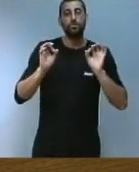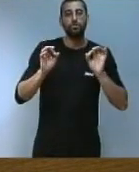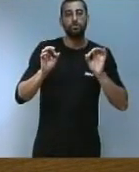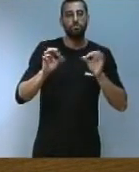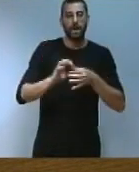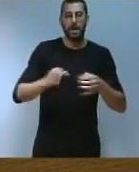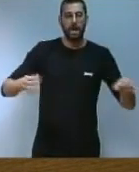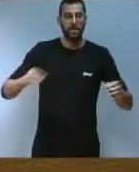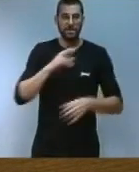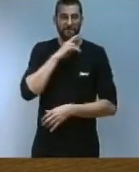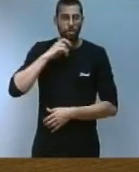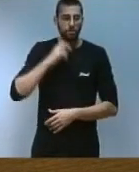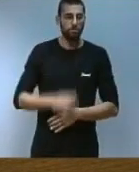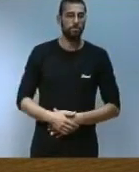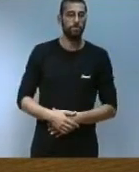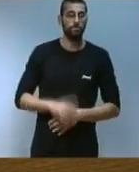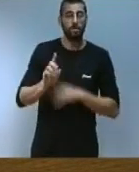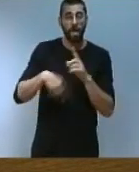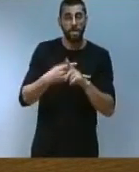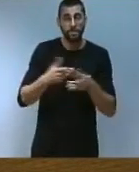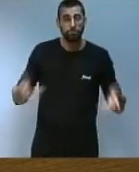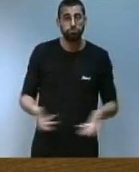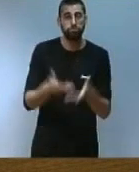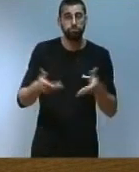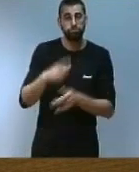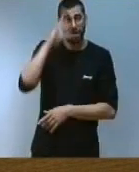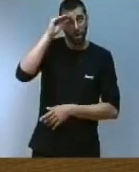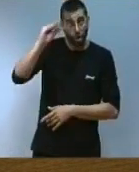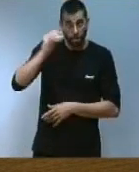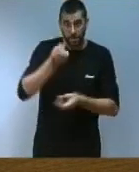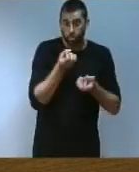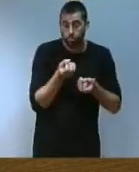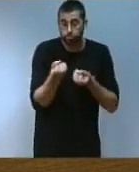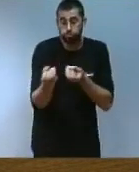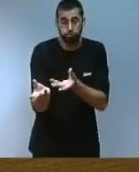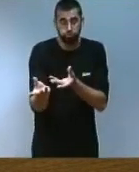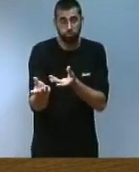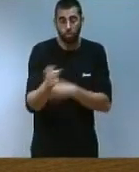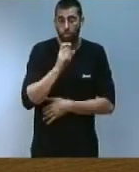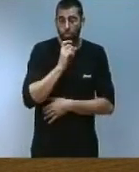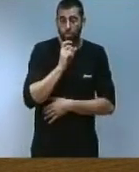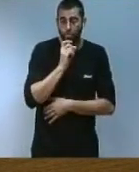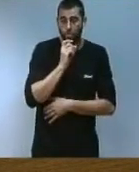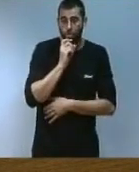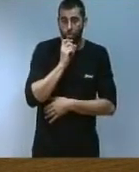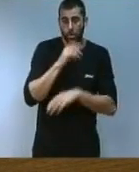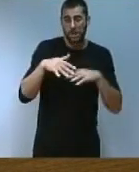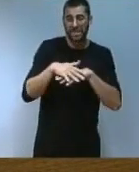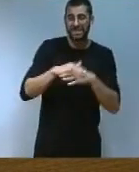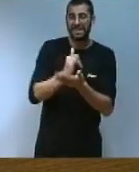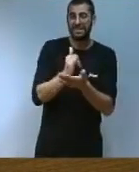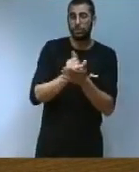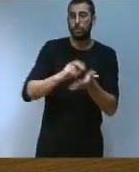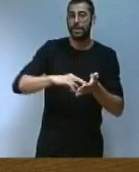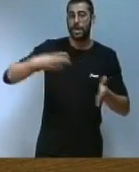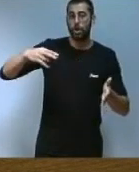així mateix hem de potenciar la transferència de coneixements a la empresa a través de la xarxa d'instituts tecnològics i